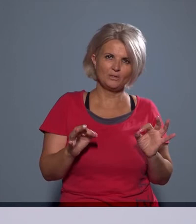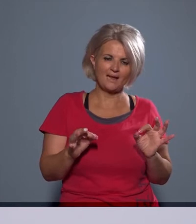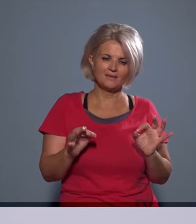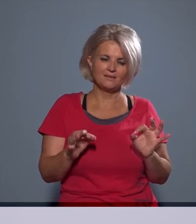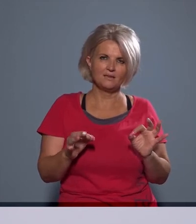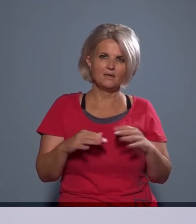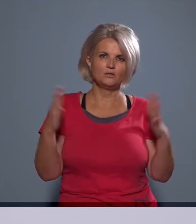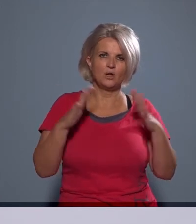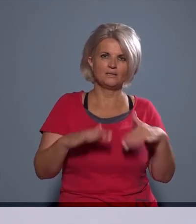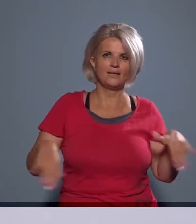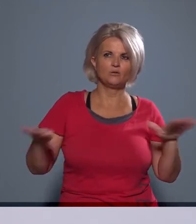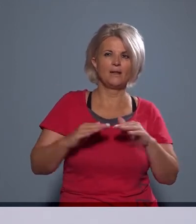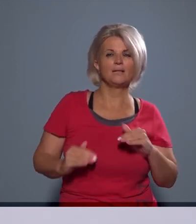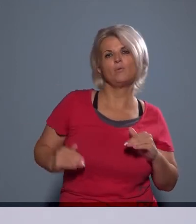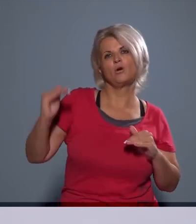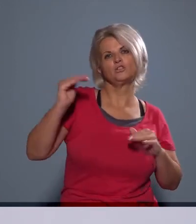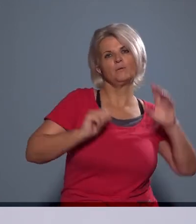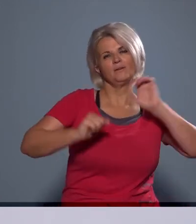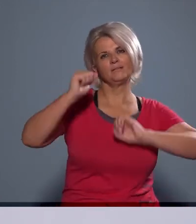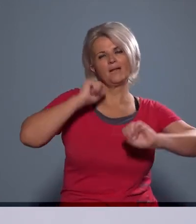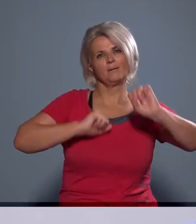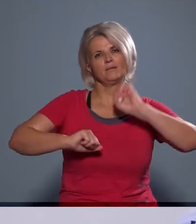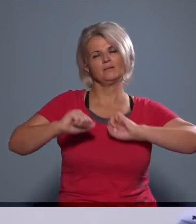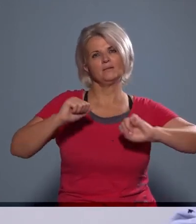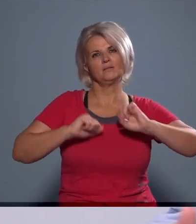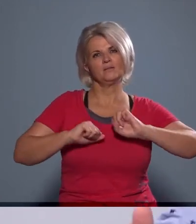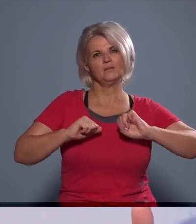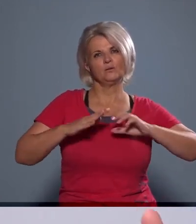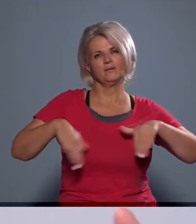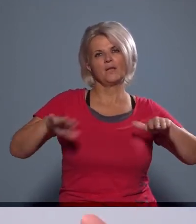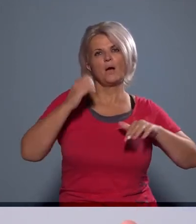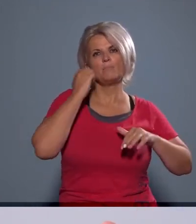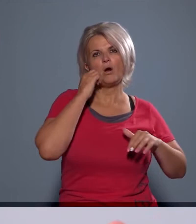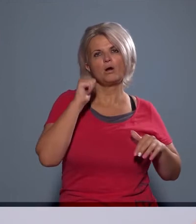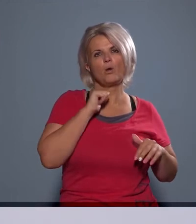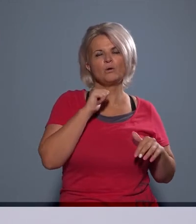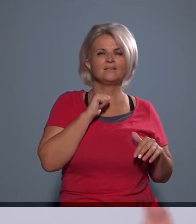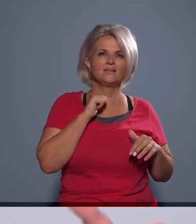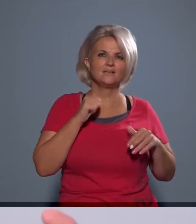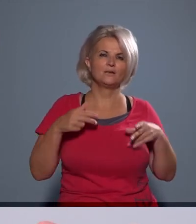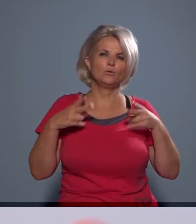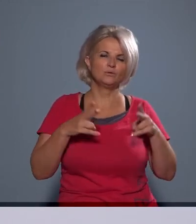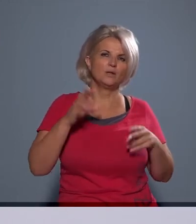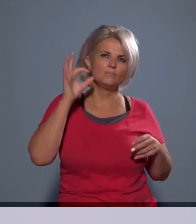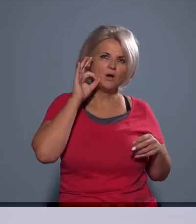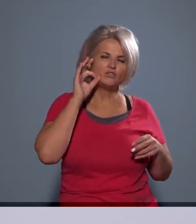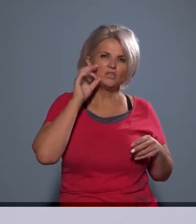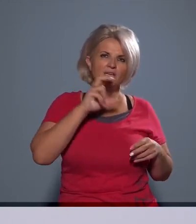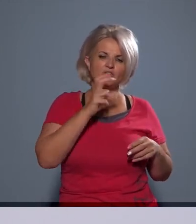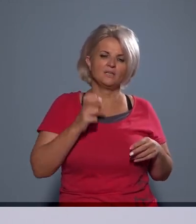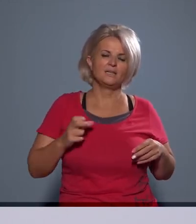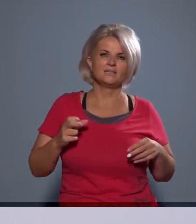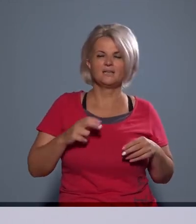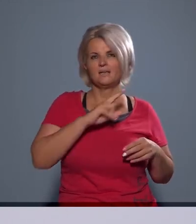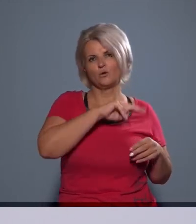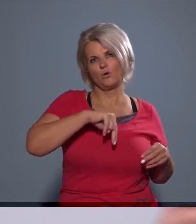területe van magasabb védelmet biztosítóövezetben, és egyébként a Maglódi úton éppen a Bajcsi Zsilinszki kórház vonaláig hatol el